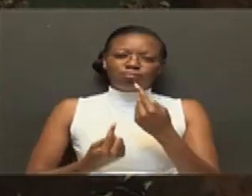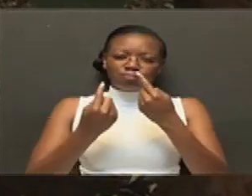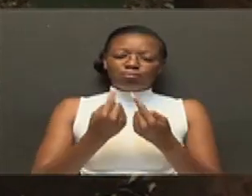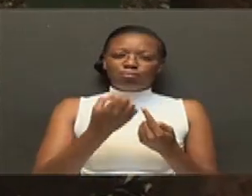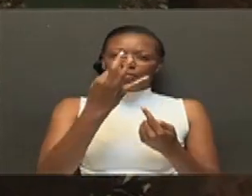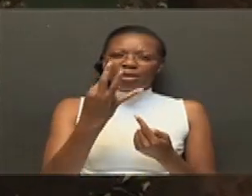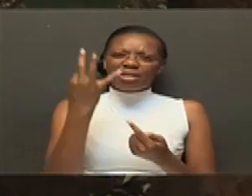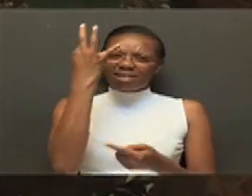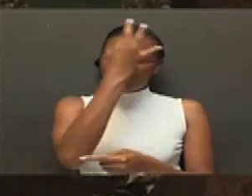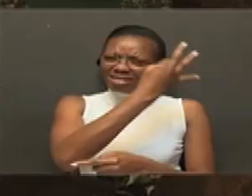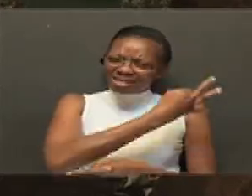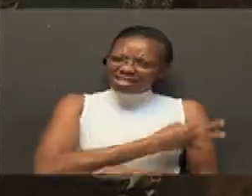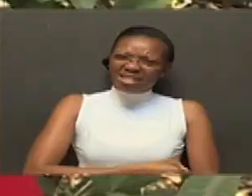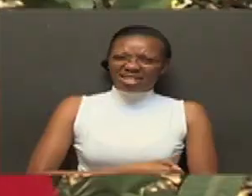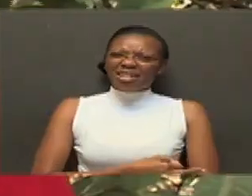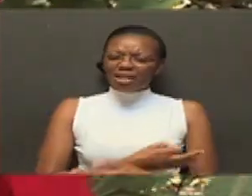bila kuzima.